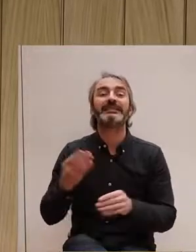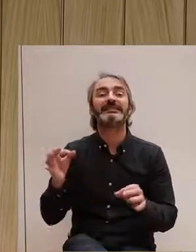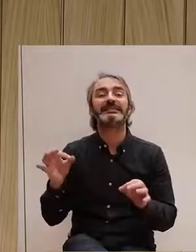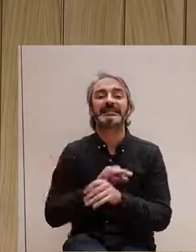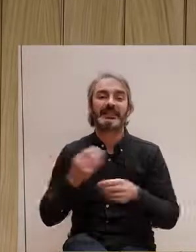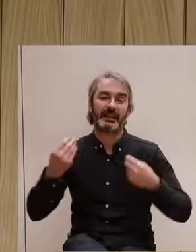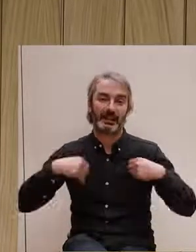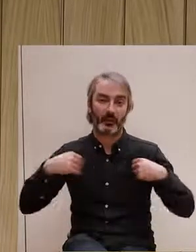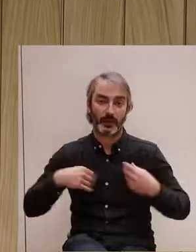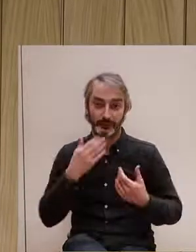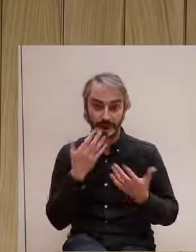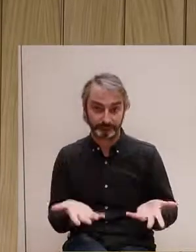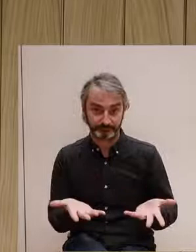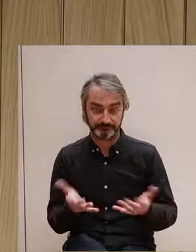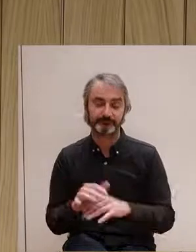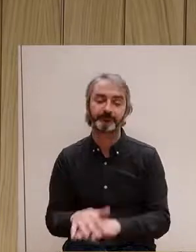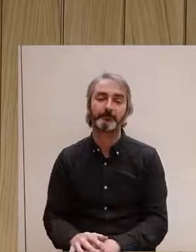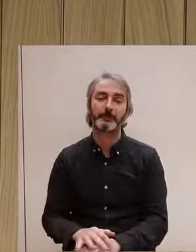diguem-ne.